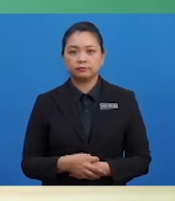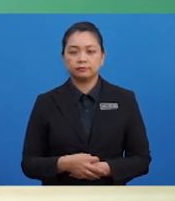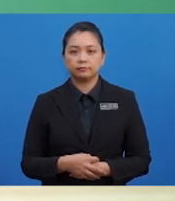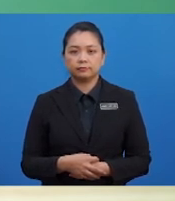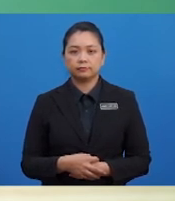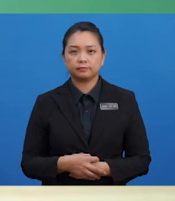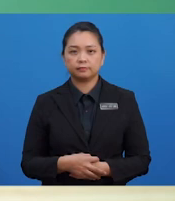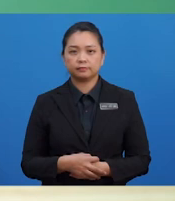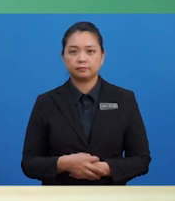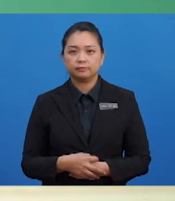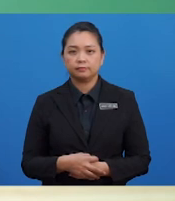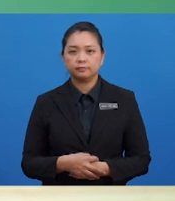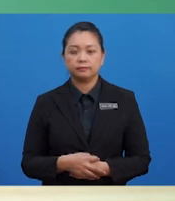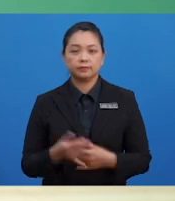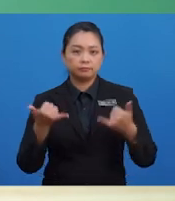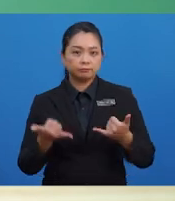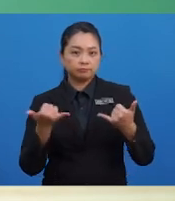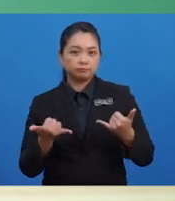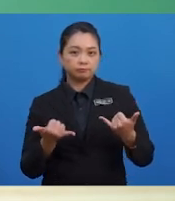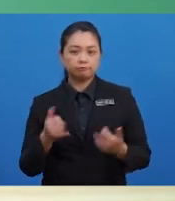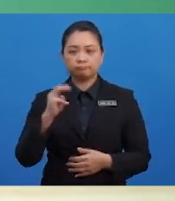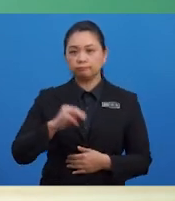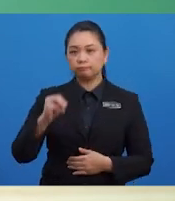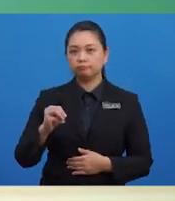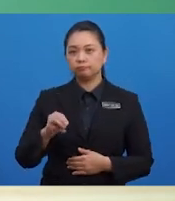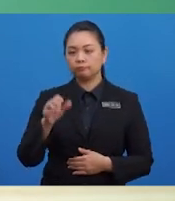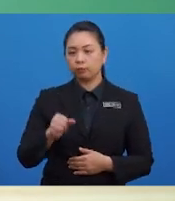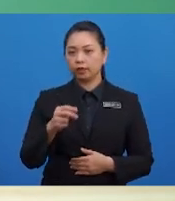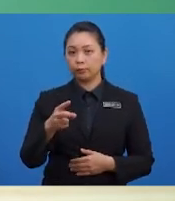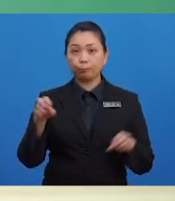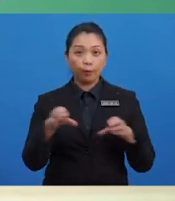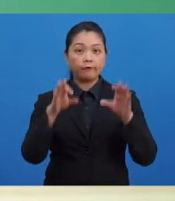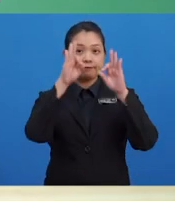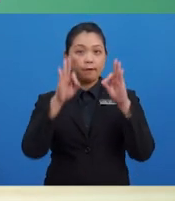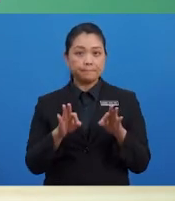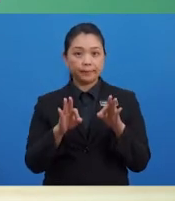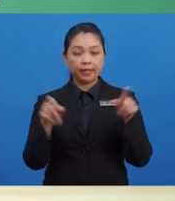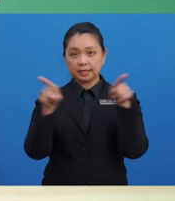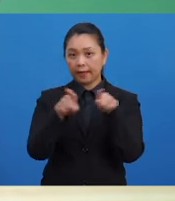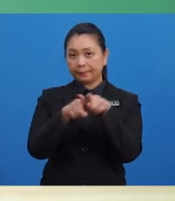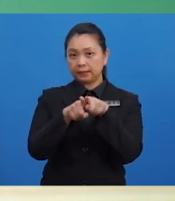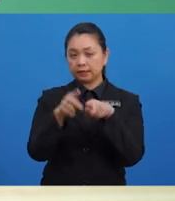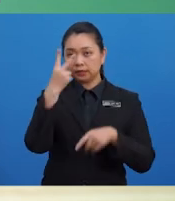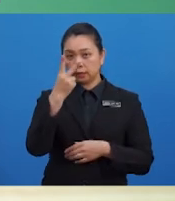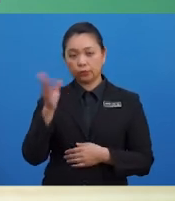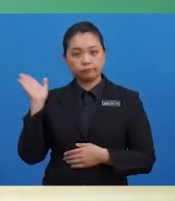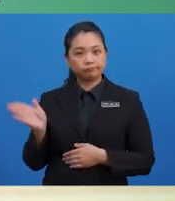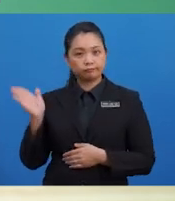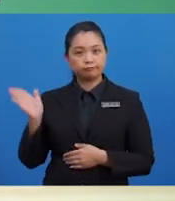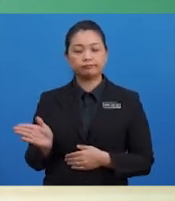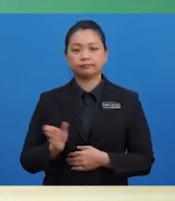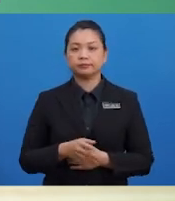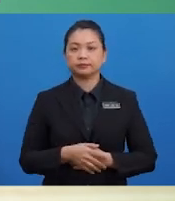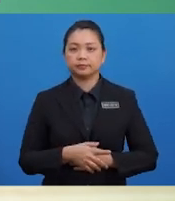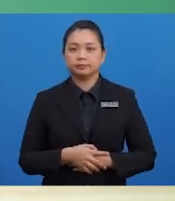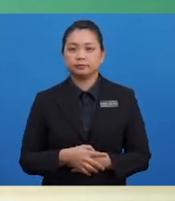terselaras. Sekarang, murid-murid boleh sediakan format imbangan duga terselaras seperti yang